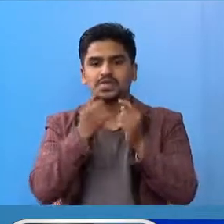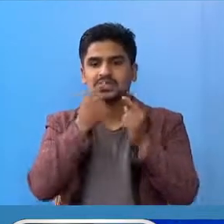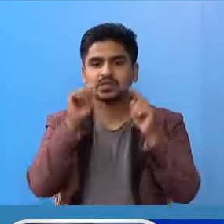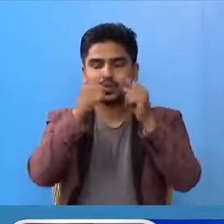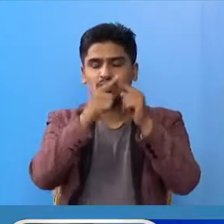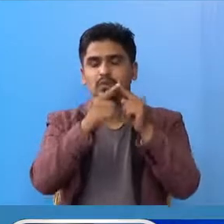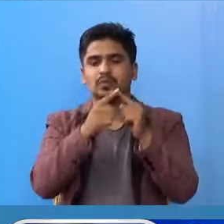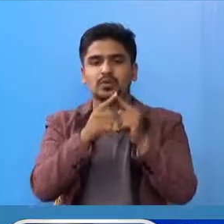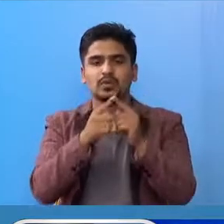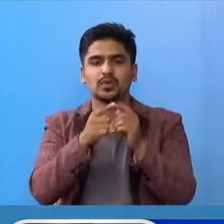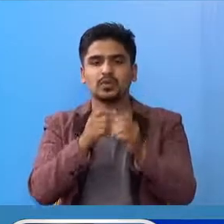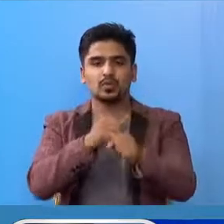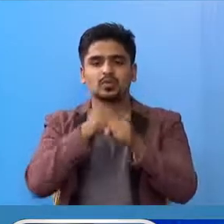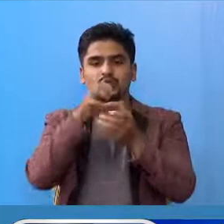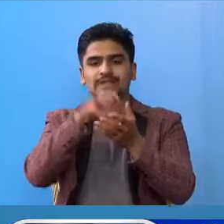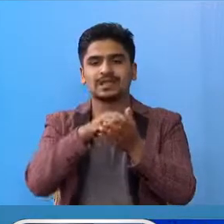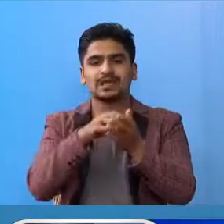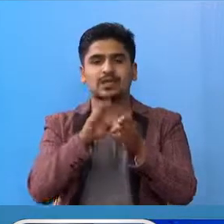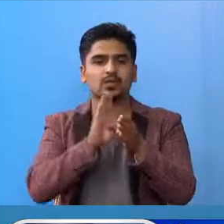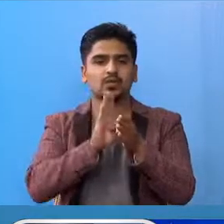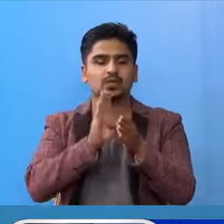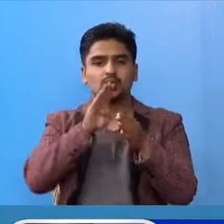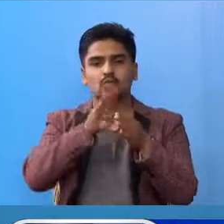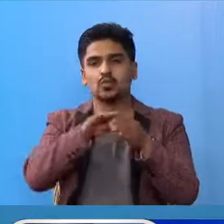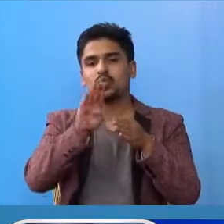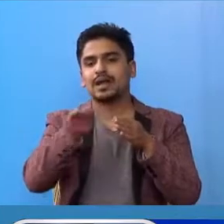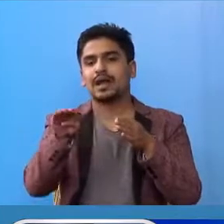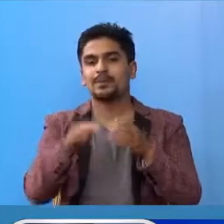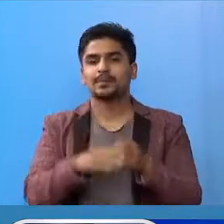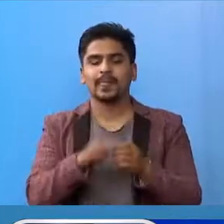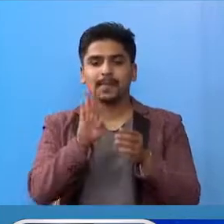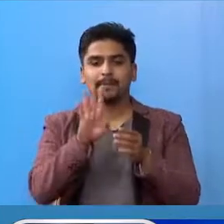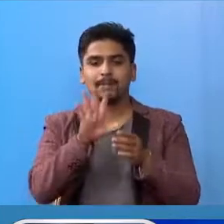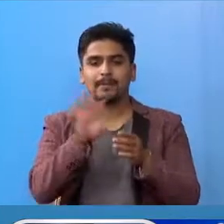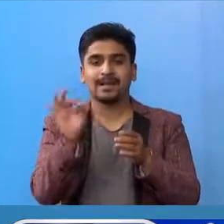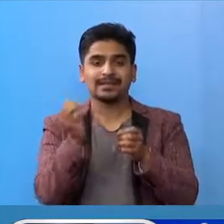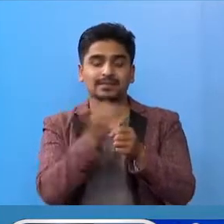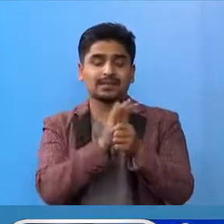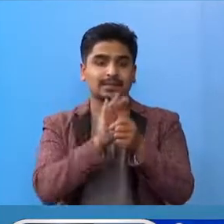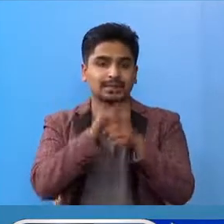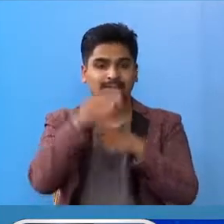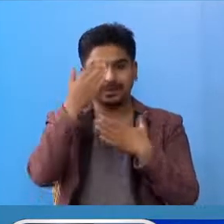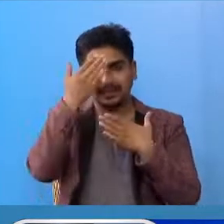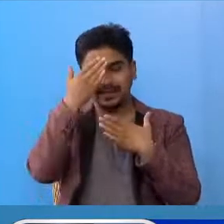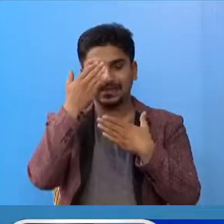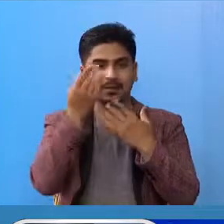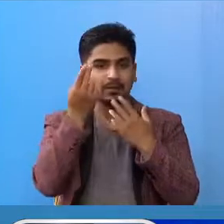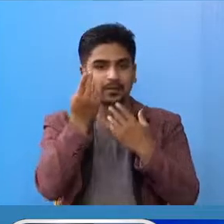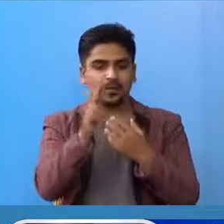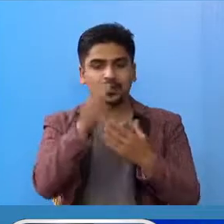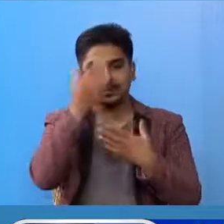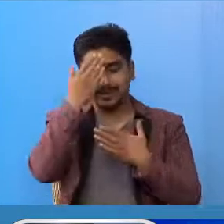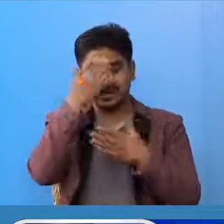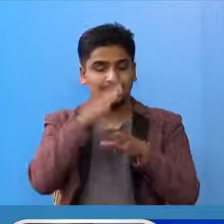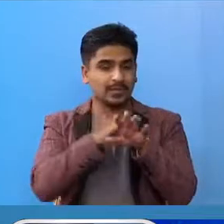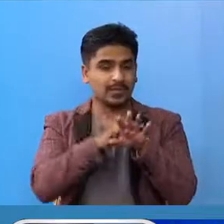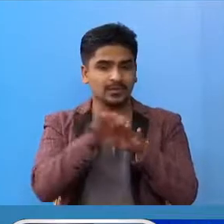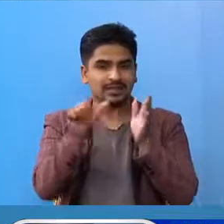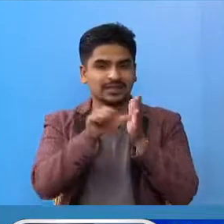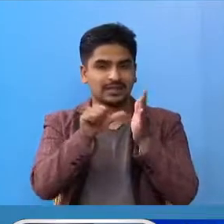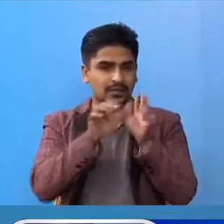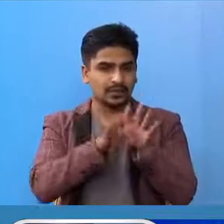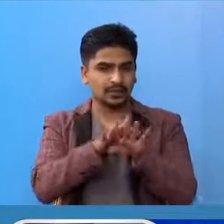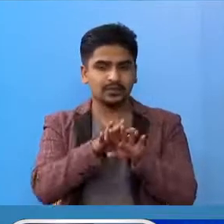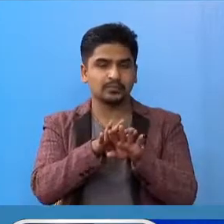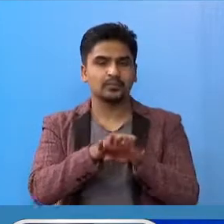मुस्तां रहुम्ला र पांच से बंदा बढ़ी विरामी रहेका संक्रमित अरू भहेका जिल्ला